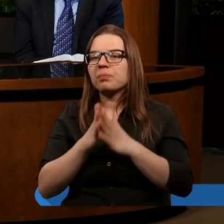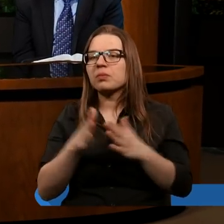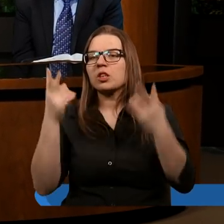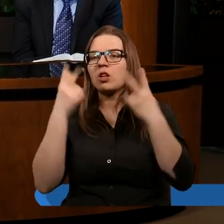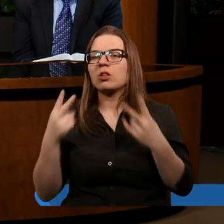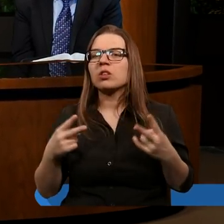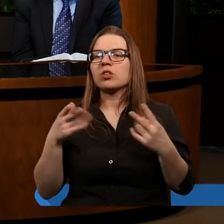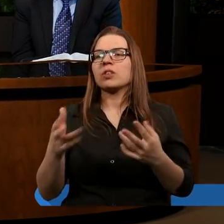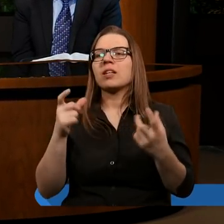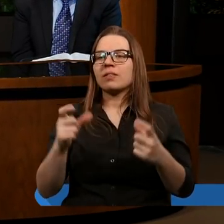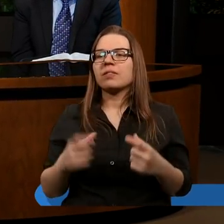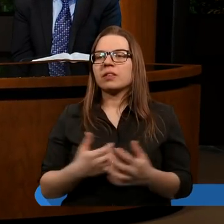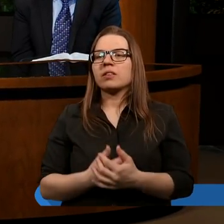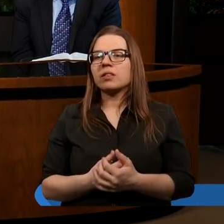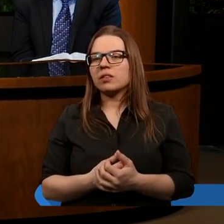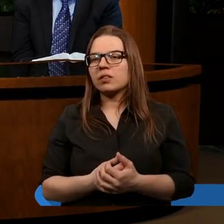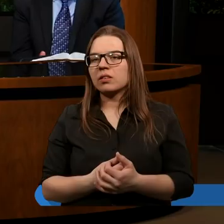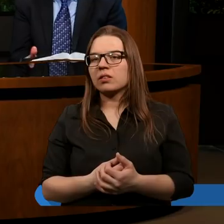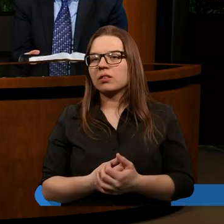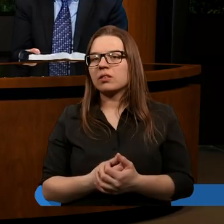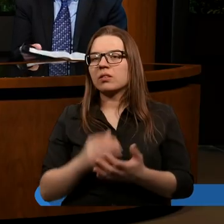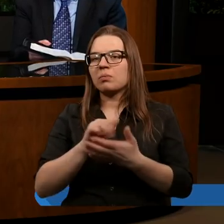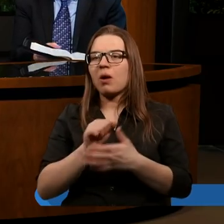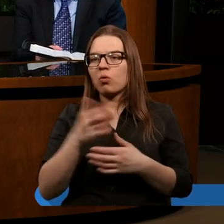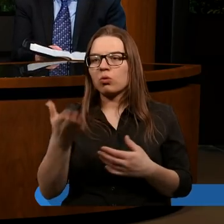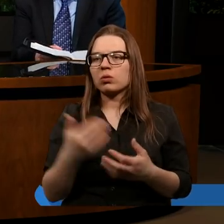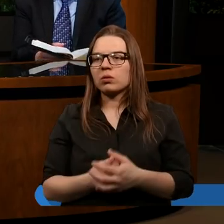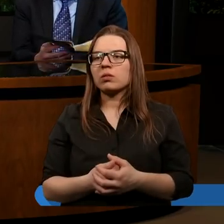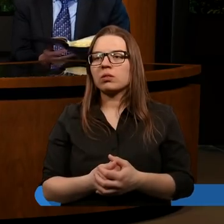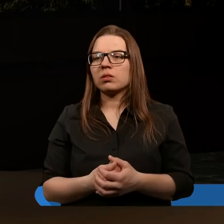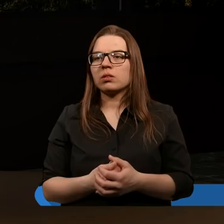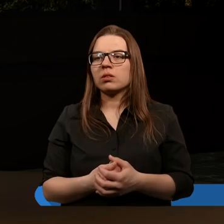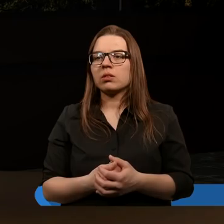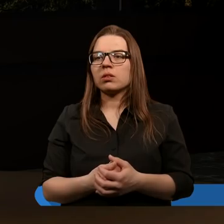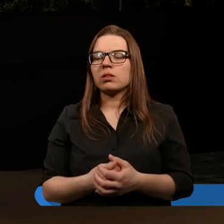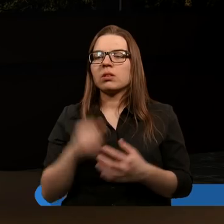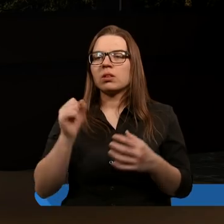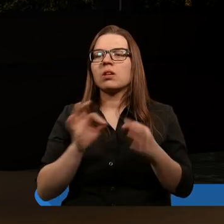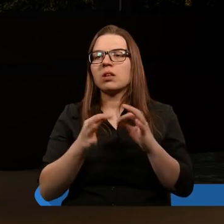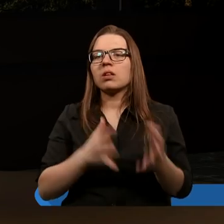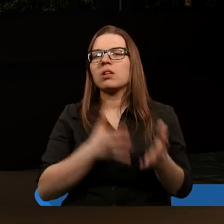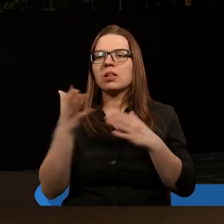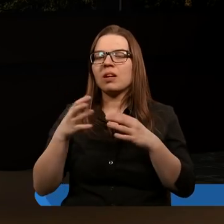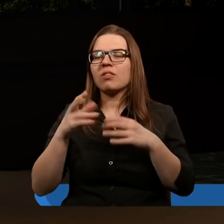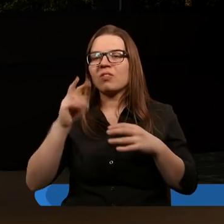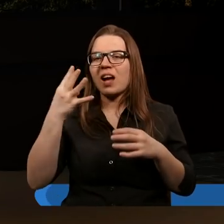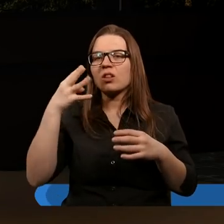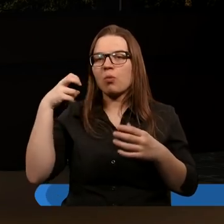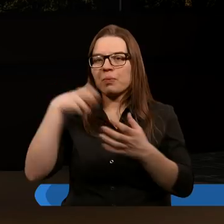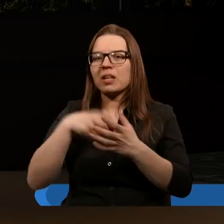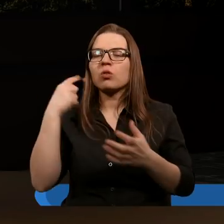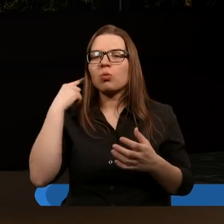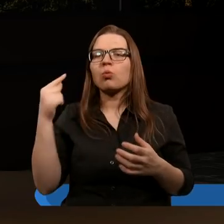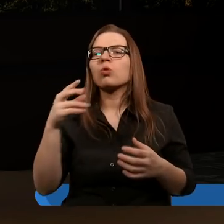odczytanie może. O, bardzo proszę Małgosiu, uprzejmie proszę. A gdy zdjął czwartą pieczęć,